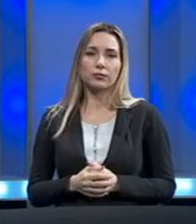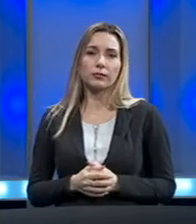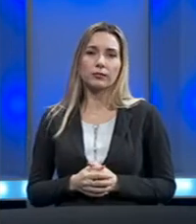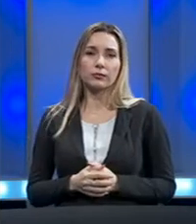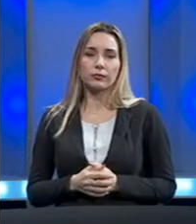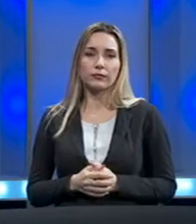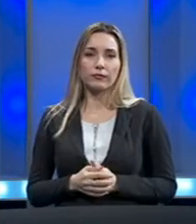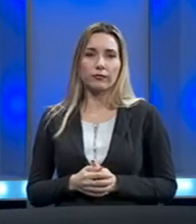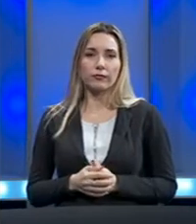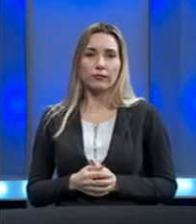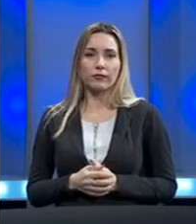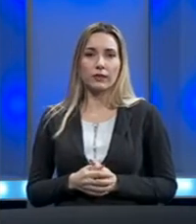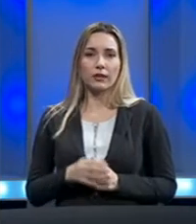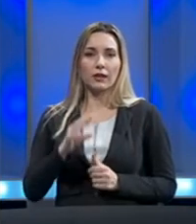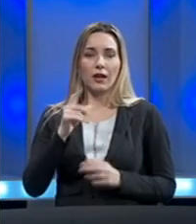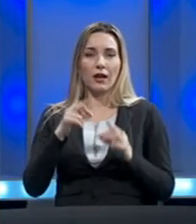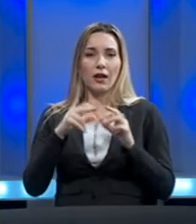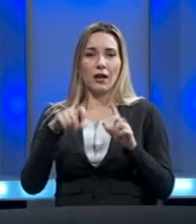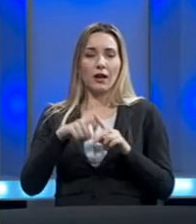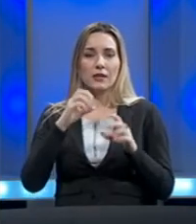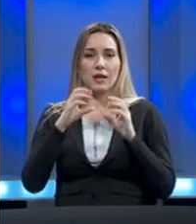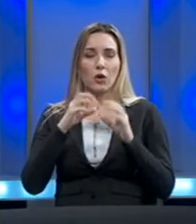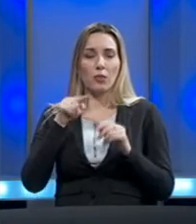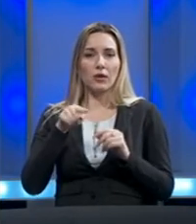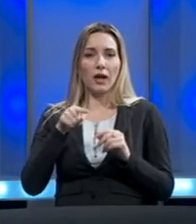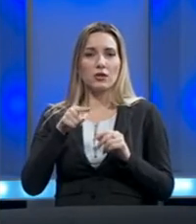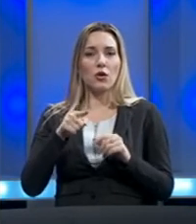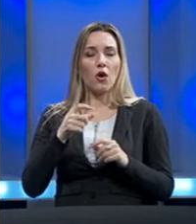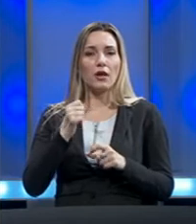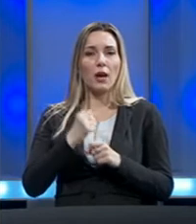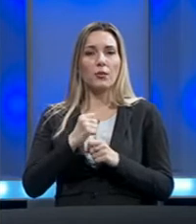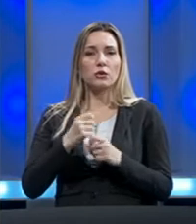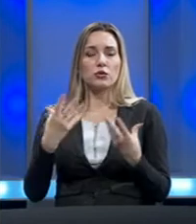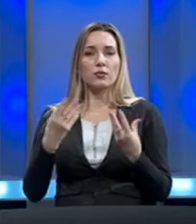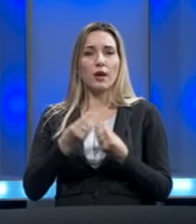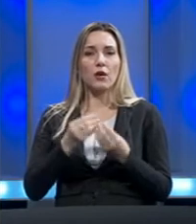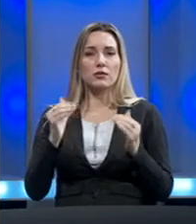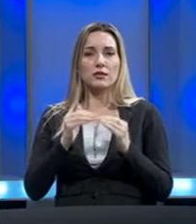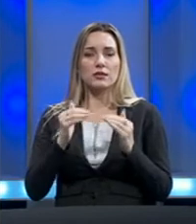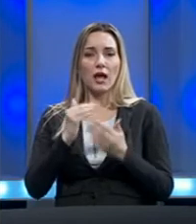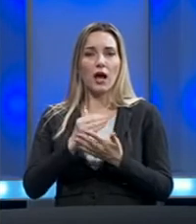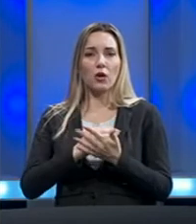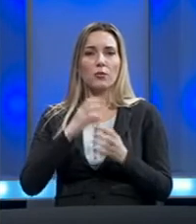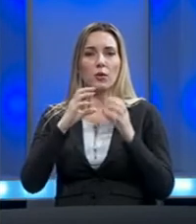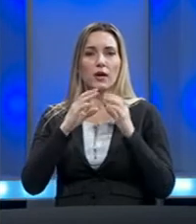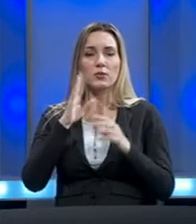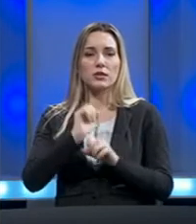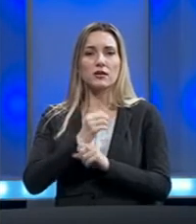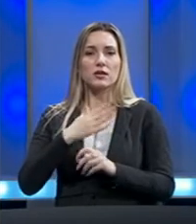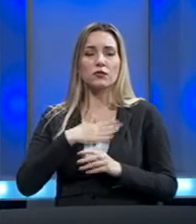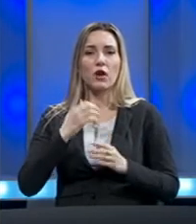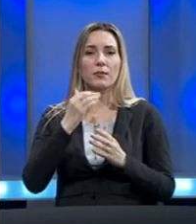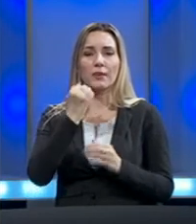Naravno, što tiče Regulatorna agencija za komunikacije, ona postupa u skladu sa Zakonom komunikacijama Bosne i Hercegovine i svojim